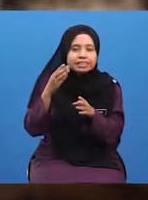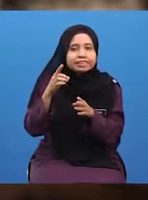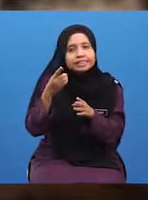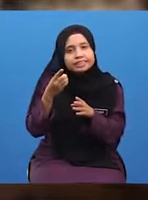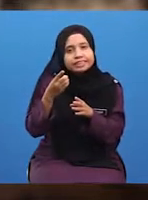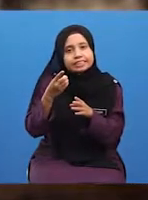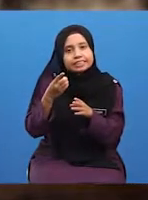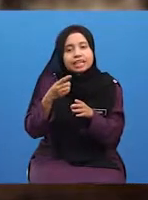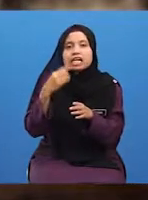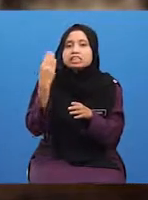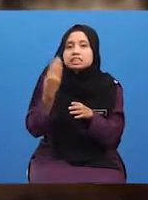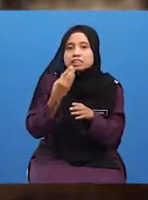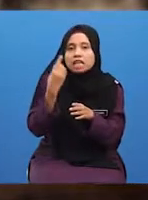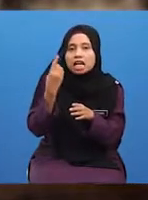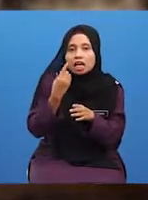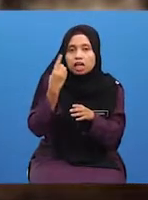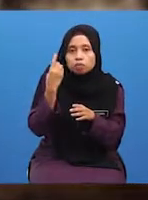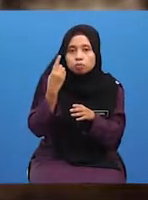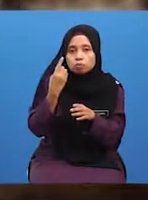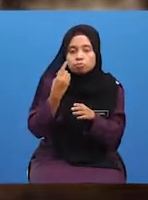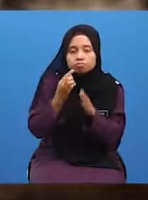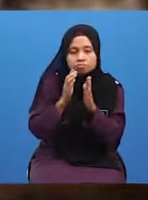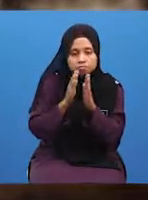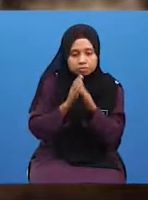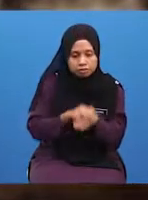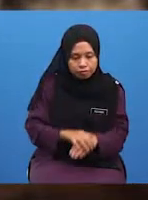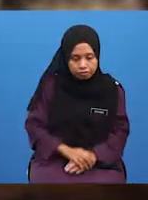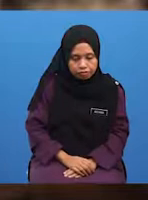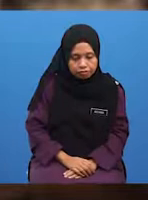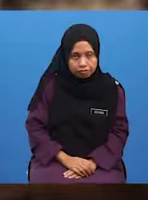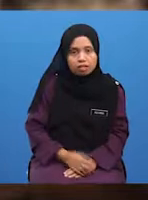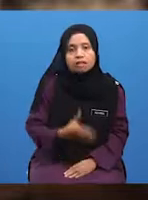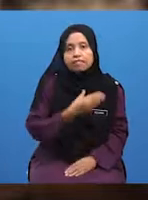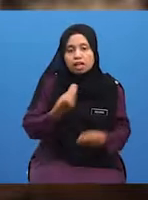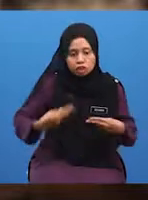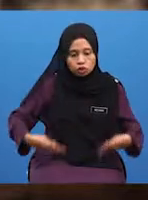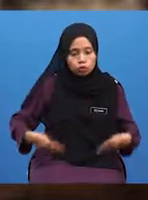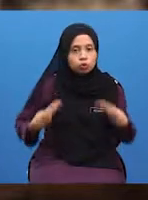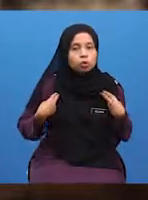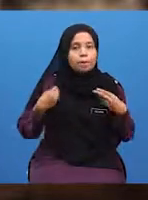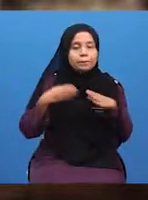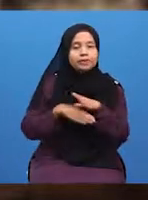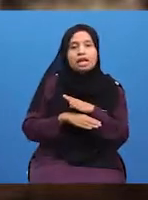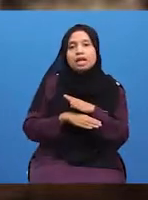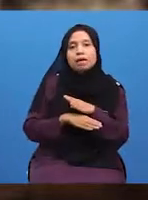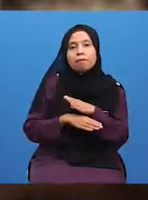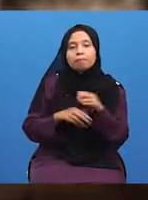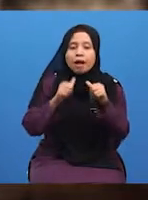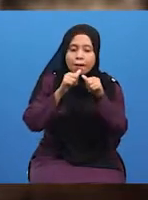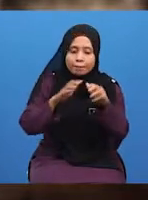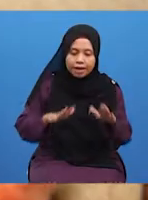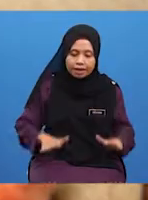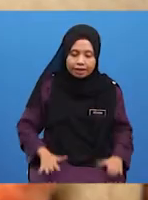sentiasa bertafakur dan hidup dalam suasana aman.